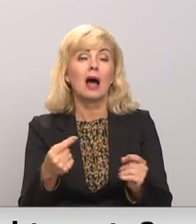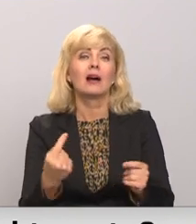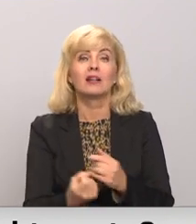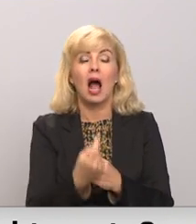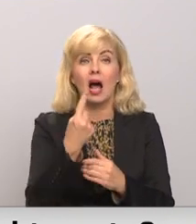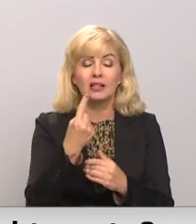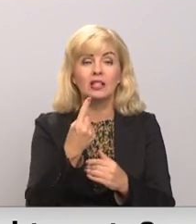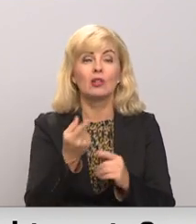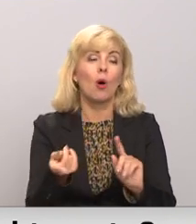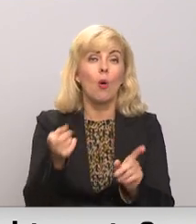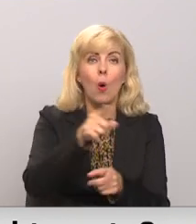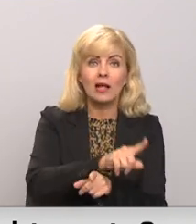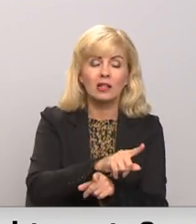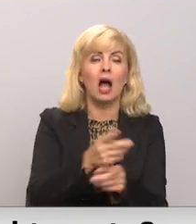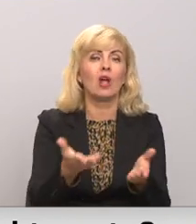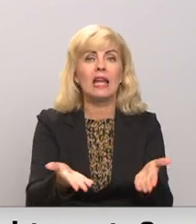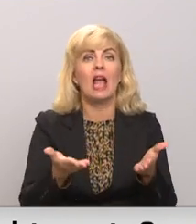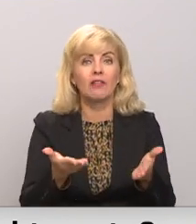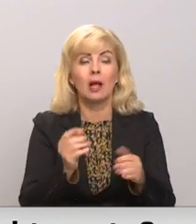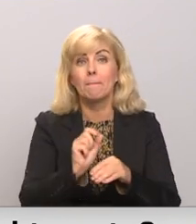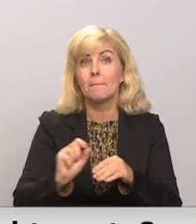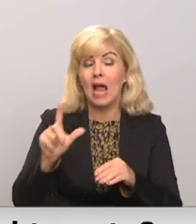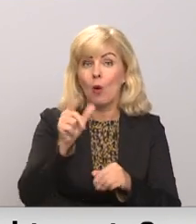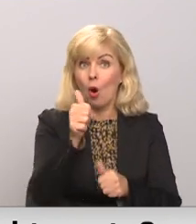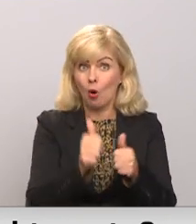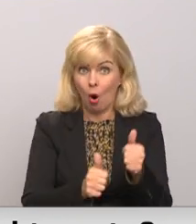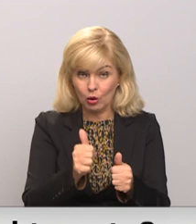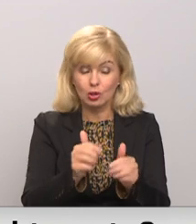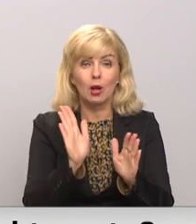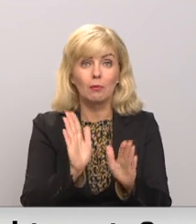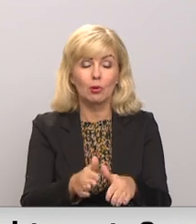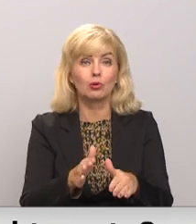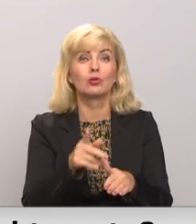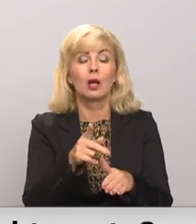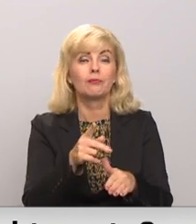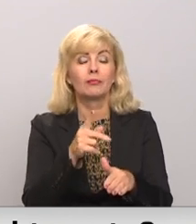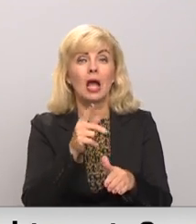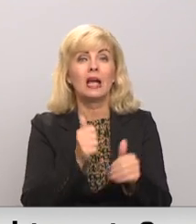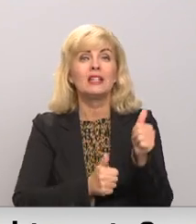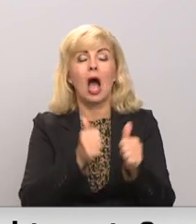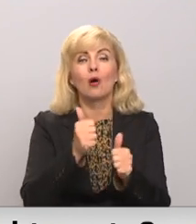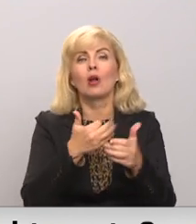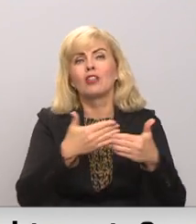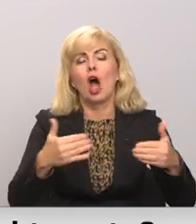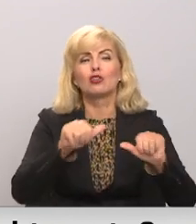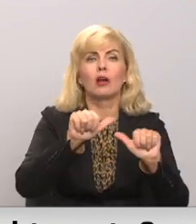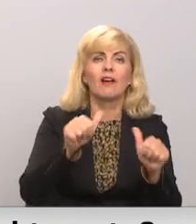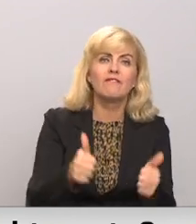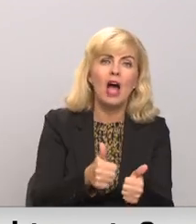visticamāk pretēju efektu to, ka pieaugot konkurencei būs aizvienas sāka jākonkurē ar dažādu veidu